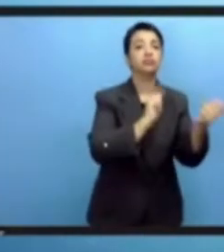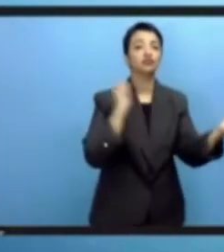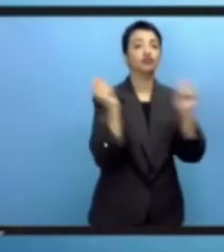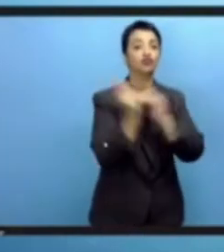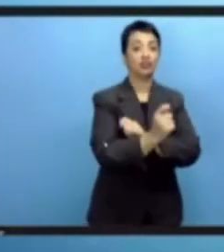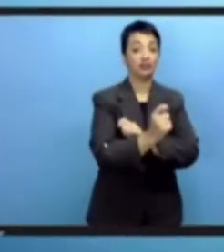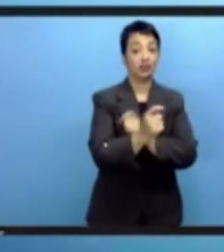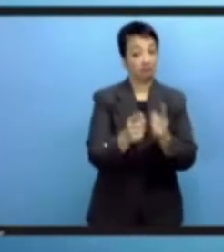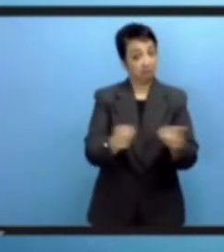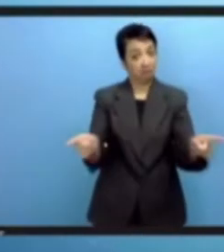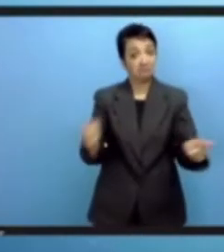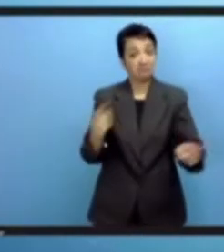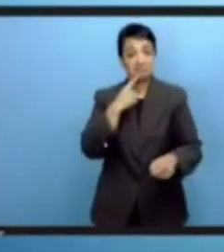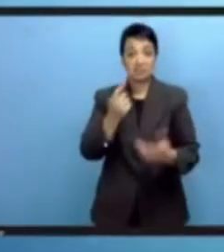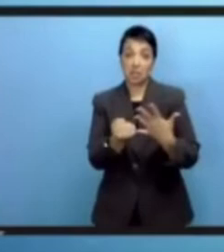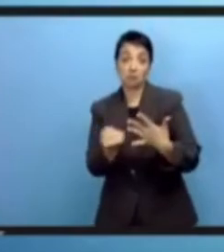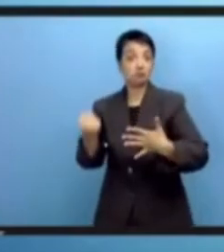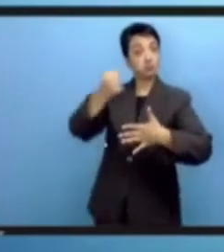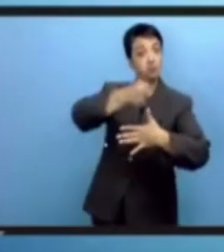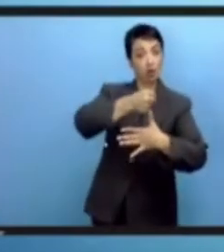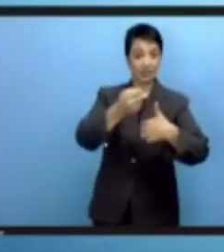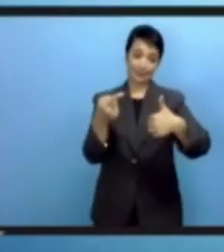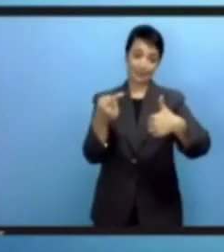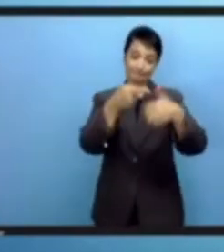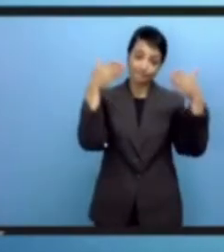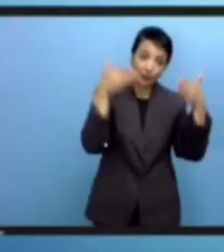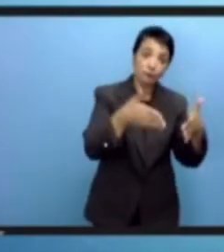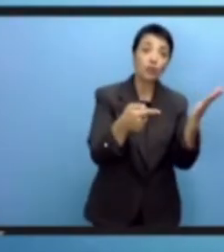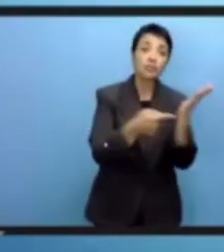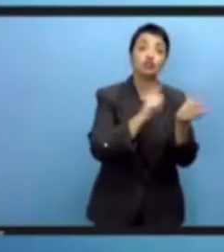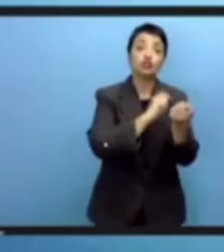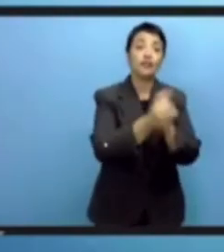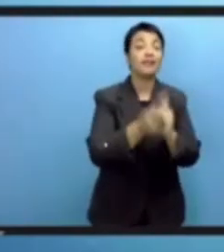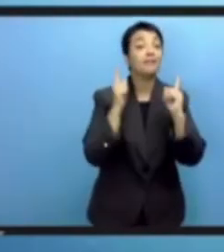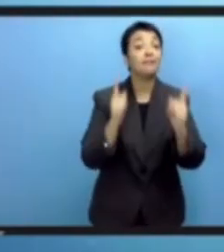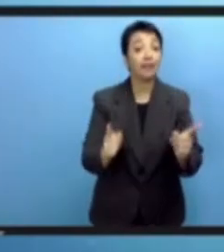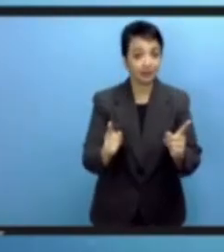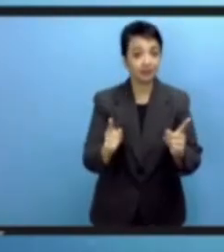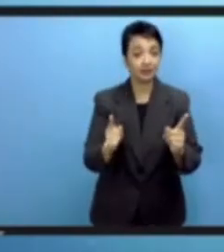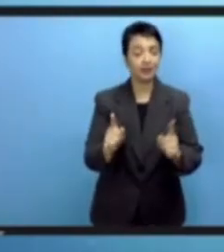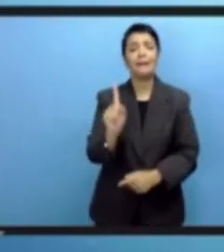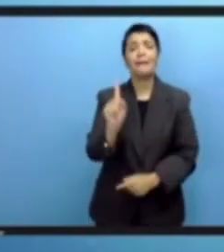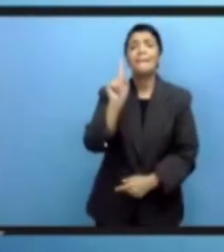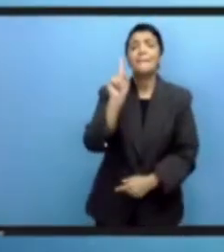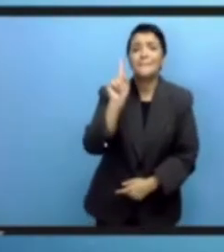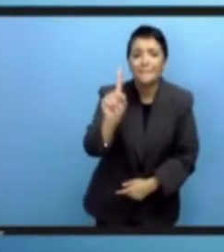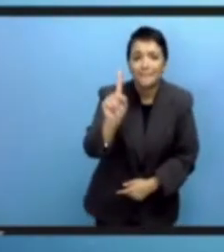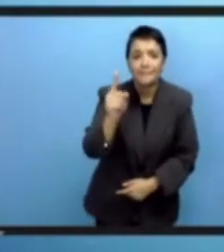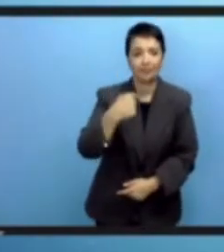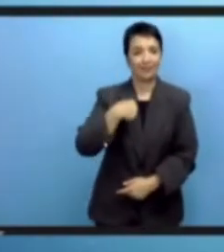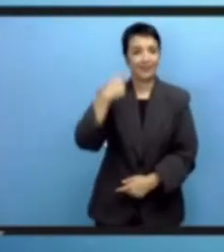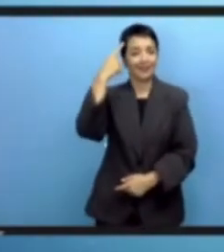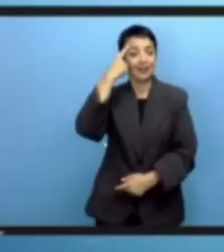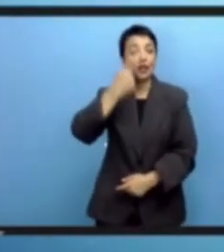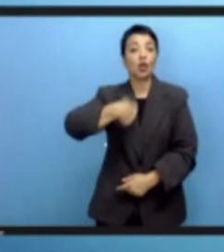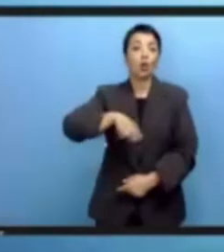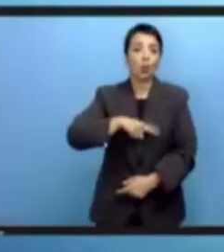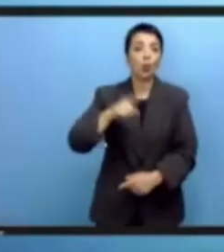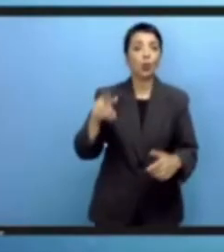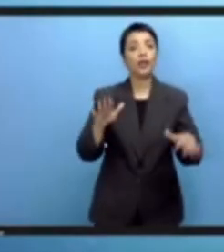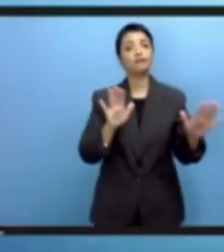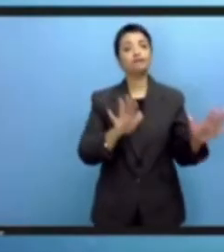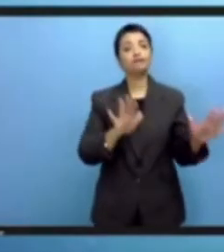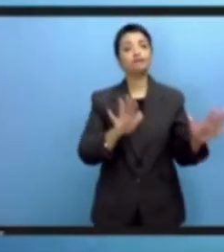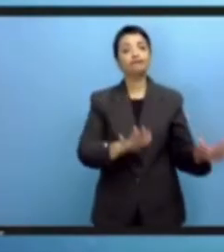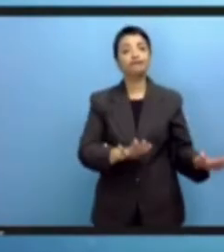بعملية تحو رقمي والقضايا ذات الصلة تمثل أولى